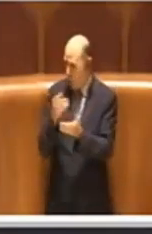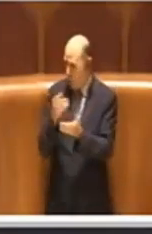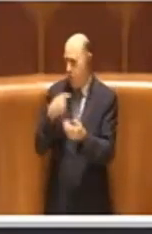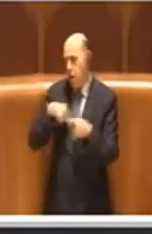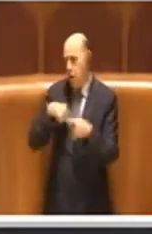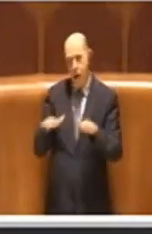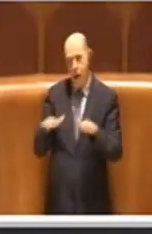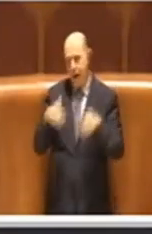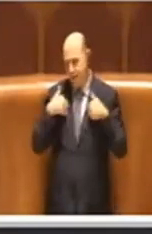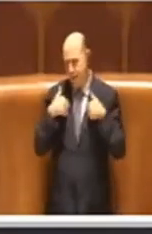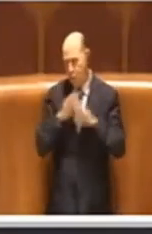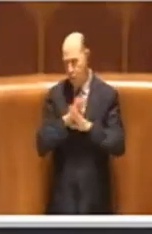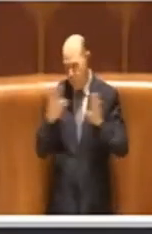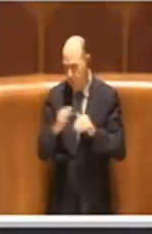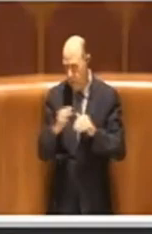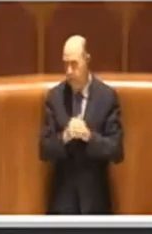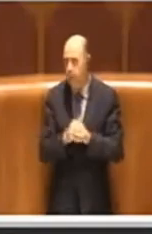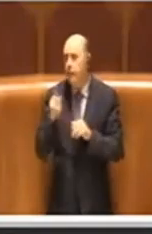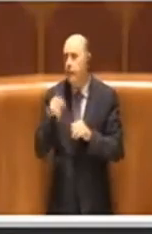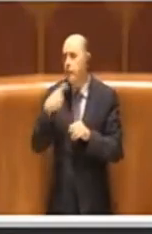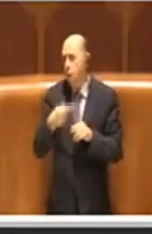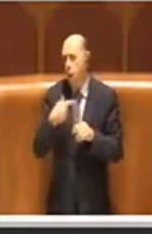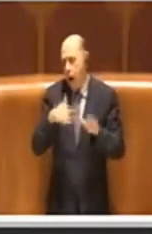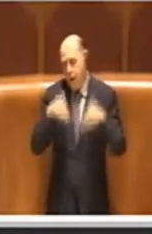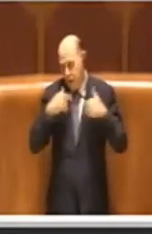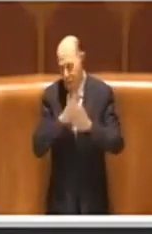ci asteremo a questa mozione. Grazie.